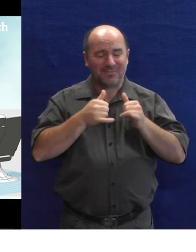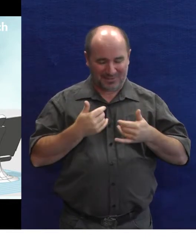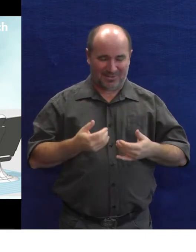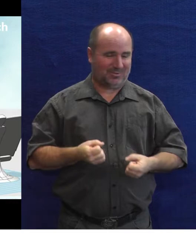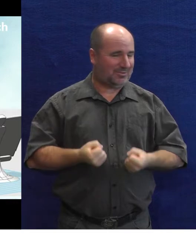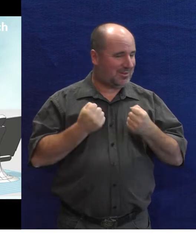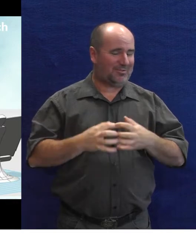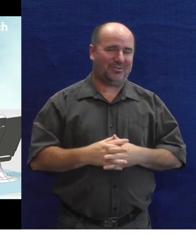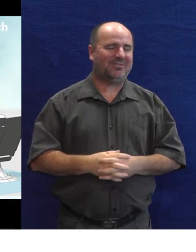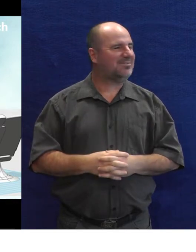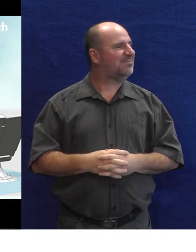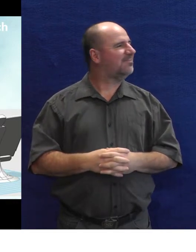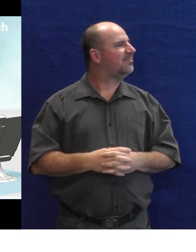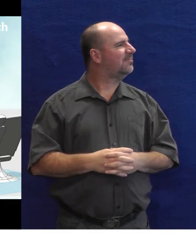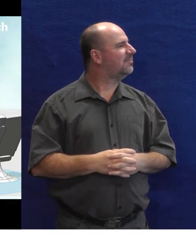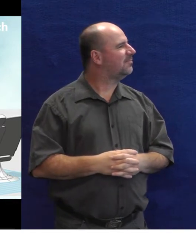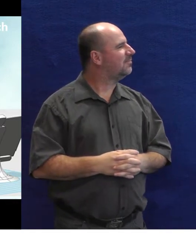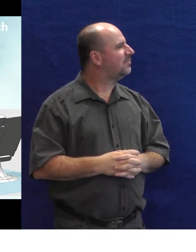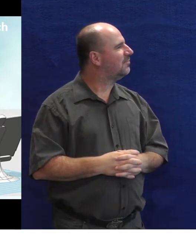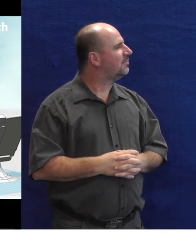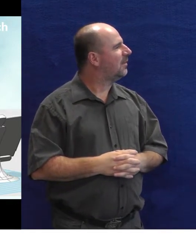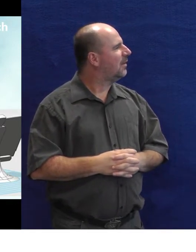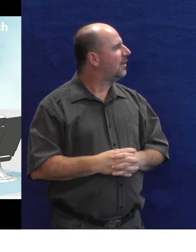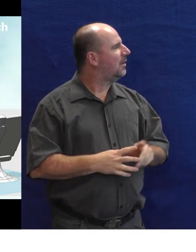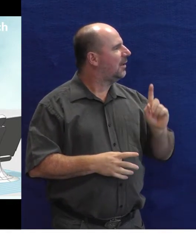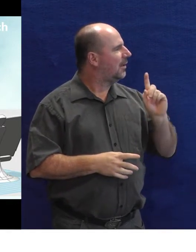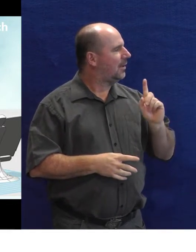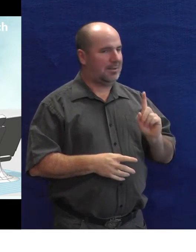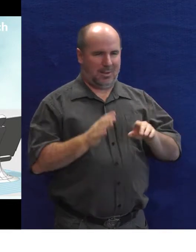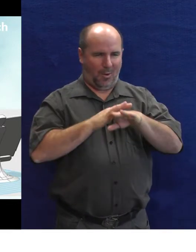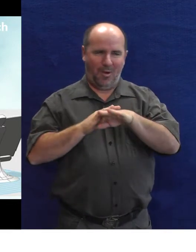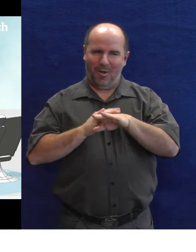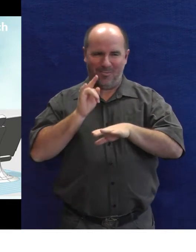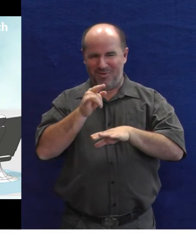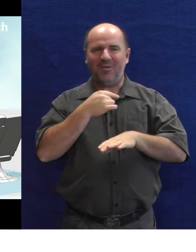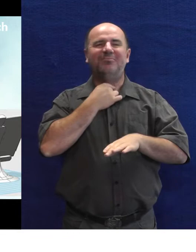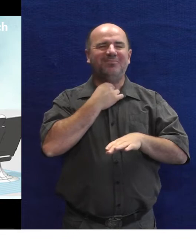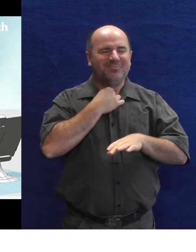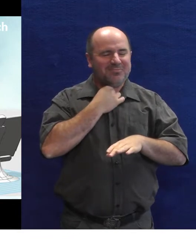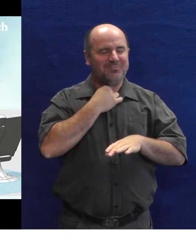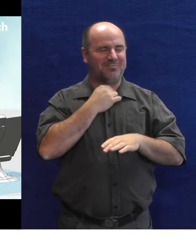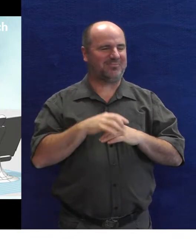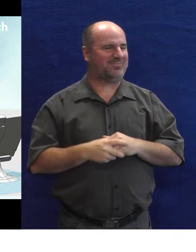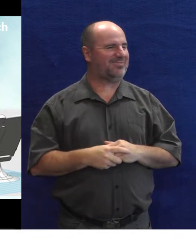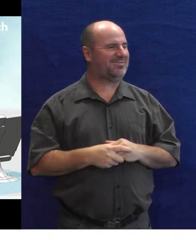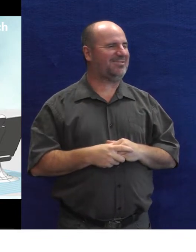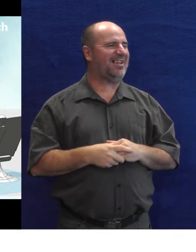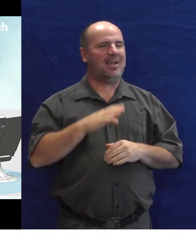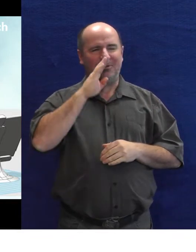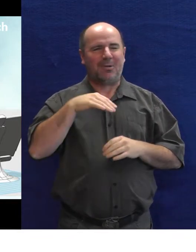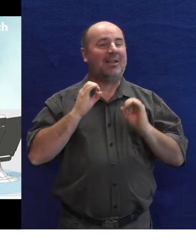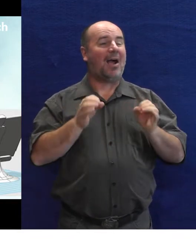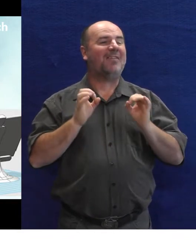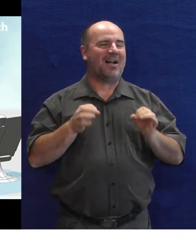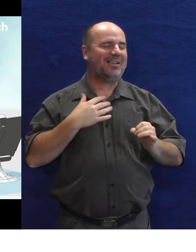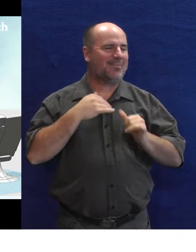A už mě ty slova nejdou moc přezhradlo. Takže se omlouvám za to škrábání a